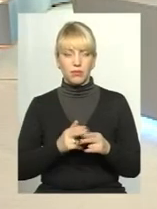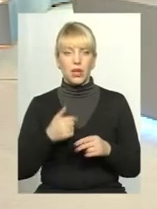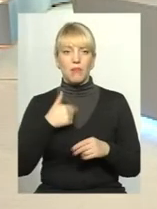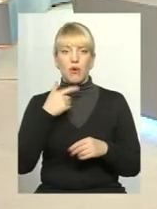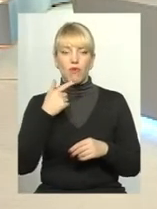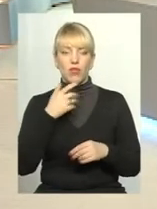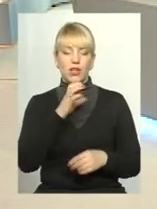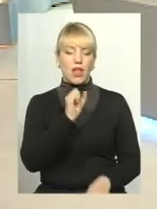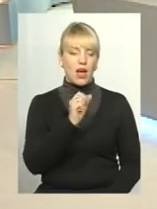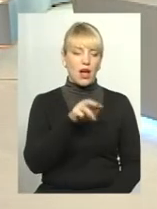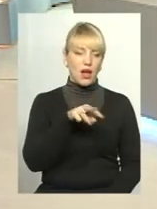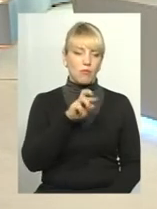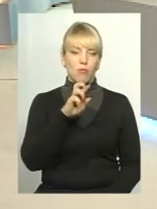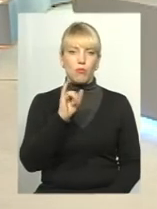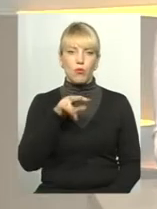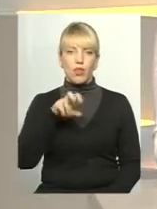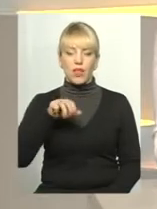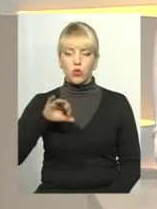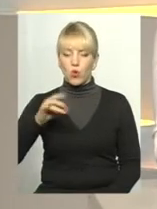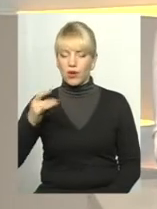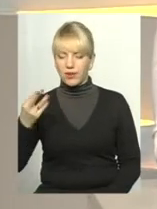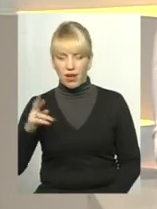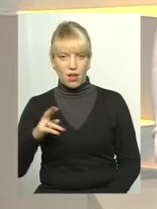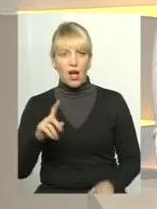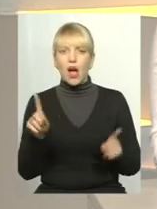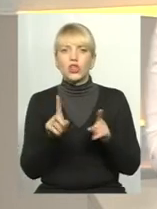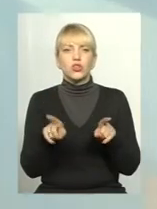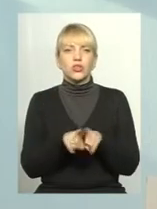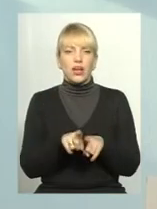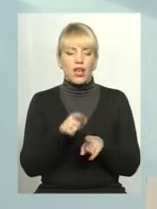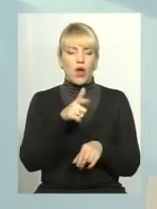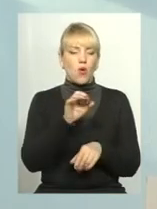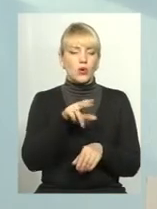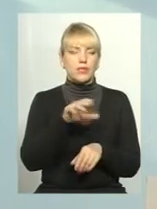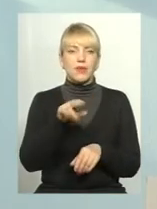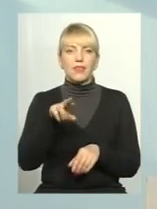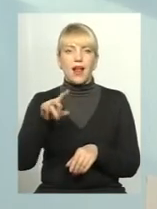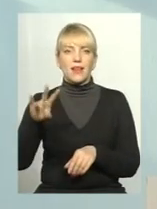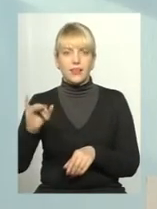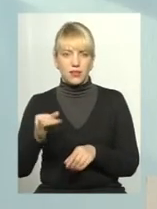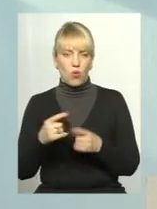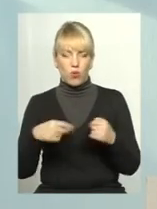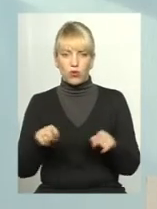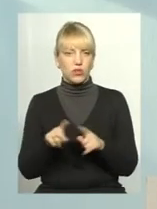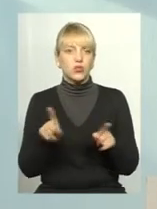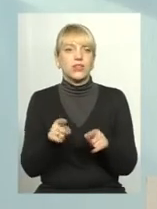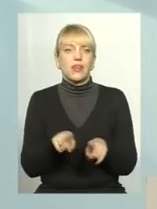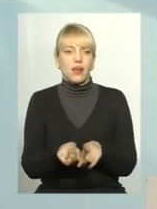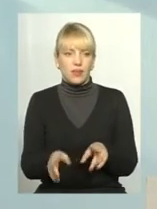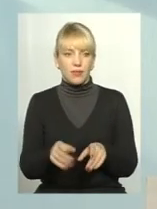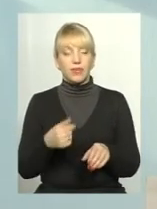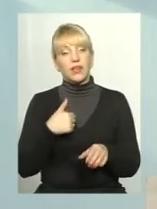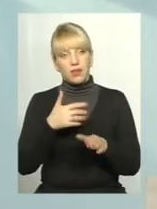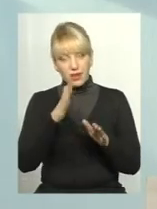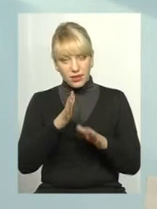амбулаторію, тепер госпітальні округи. Що таке госпітальний округ? Я зараз поясню. І таки я завершу з приводу